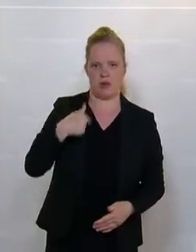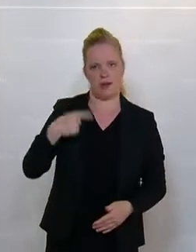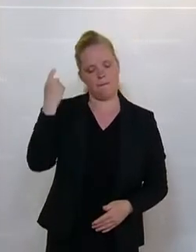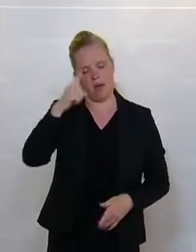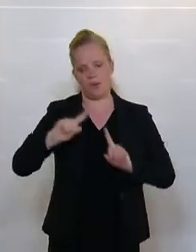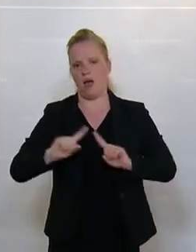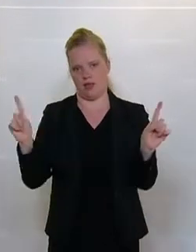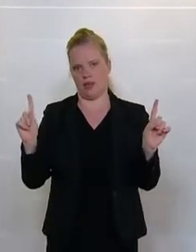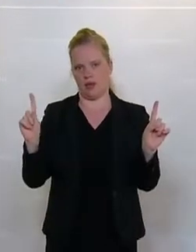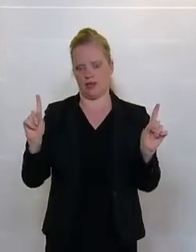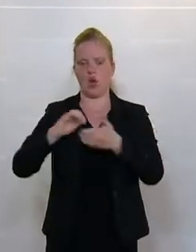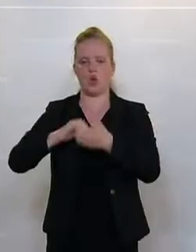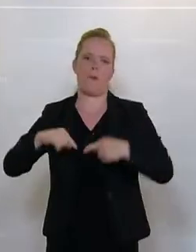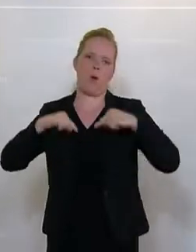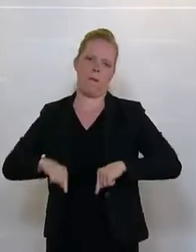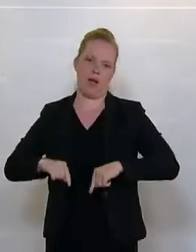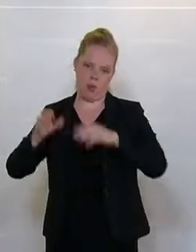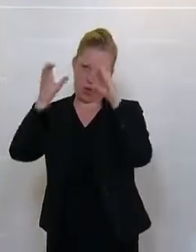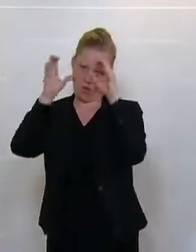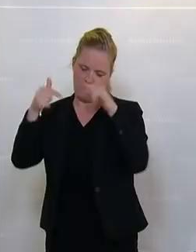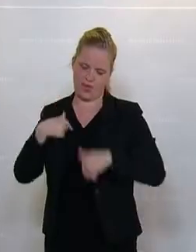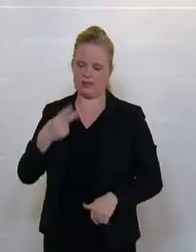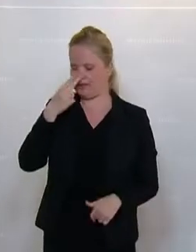differenzierter wie der Klubobmann der ÖVP.